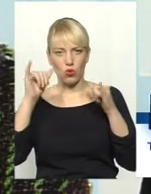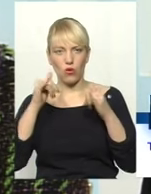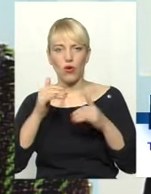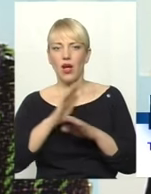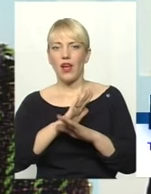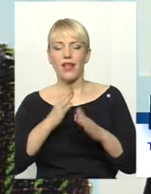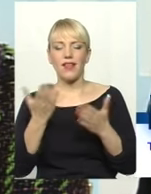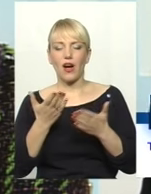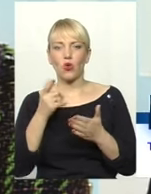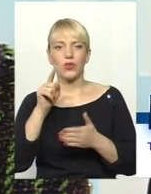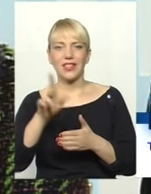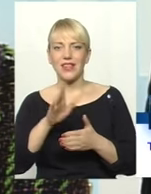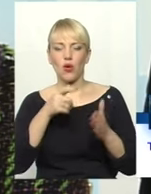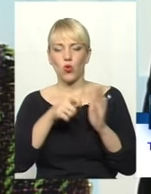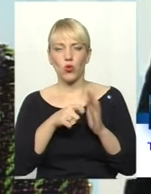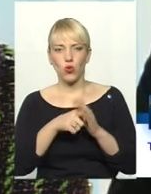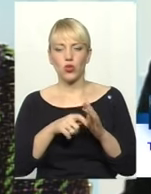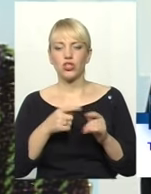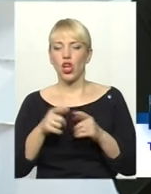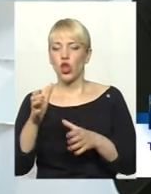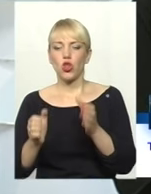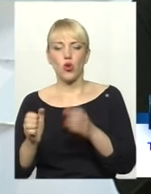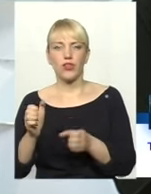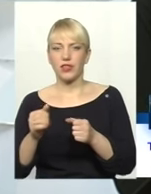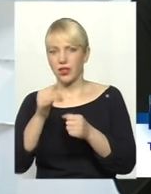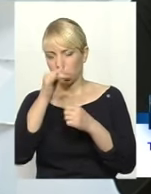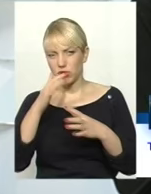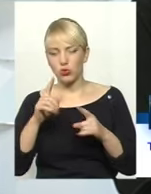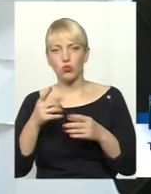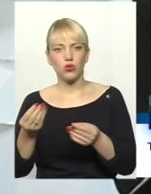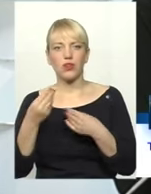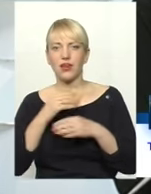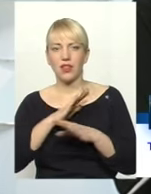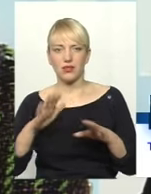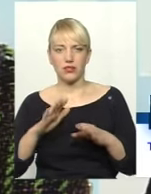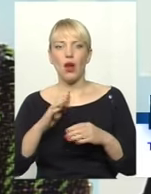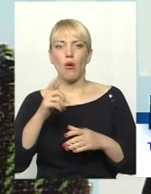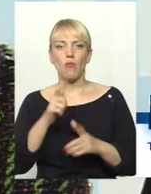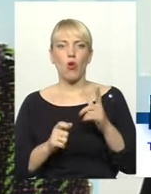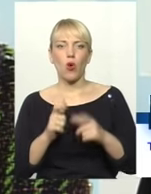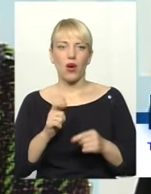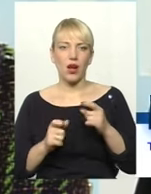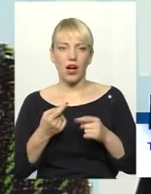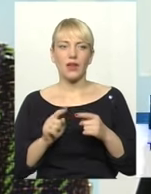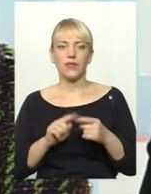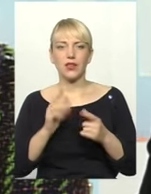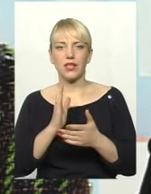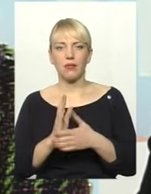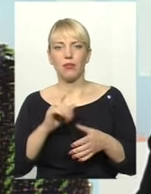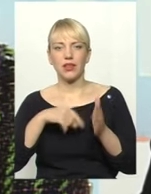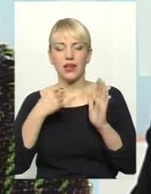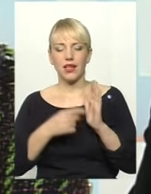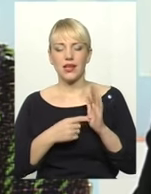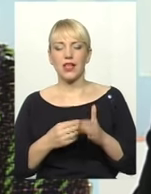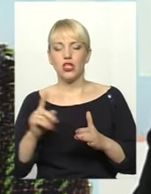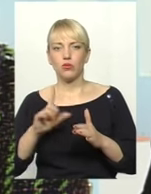годуєш, ви її і доїти скоро не будете, бо вона вам не дасть молока. І сьогодні саме питання є важливим закладення фундаменту